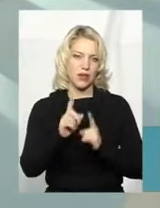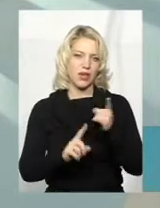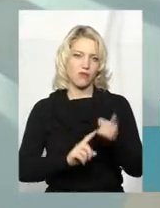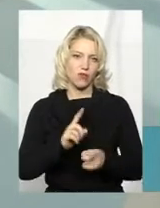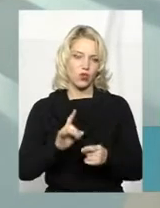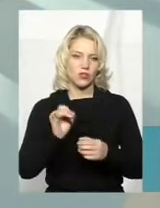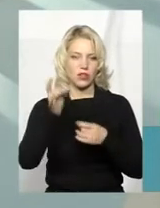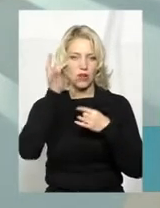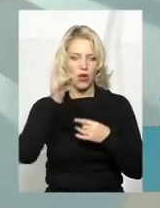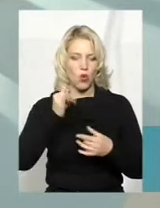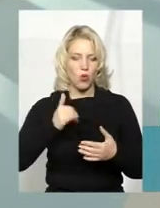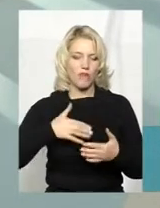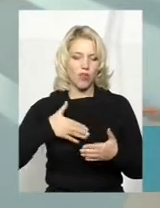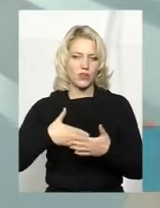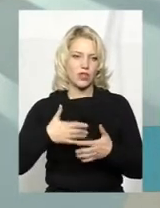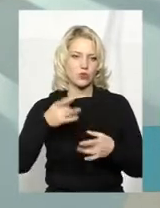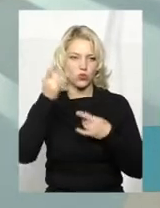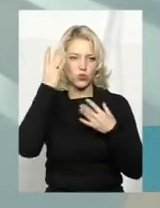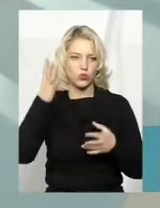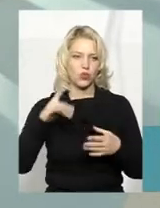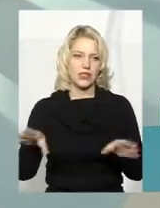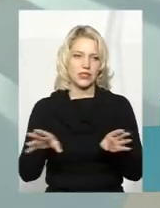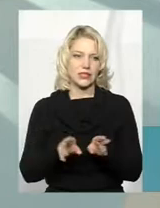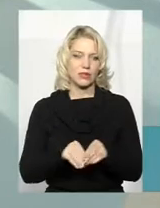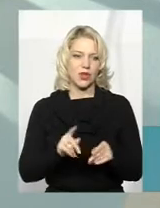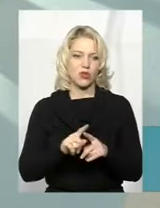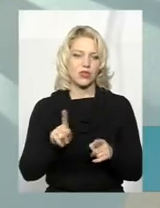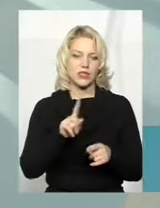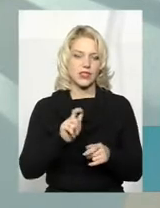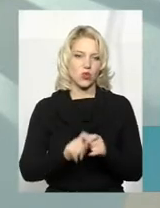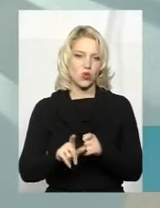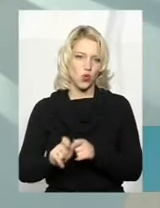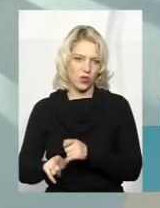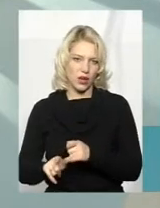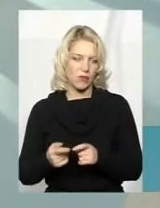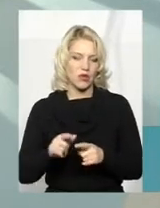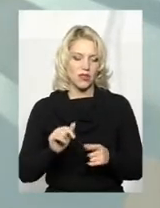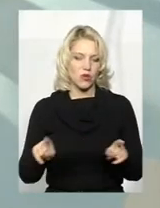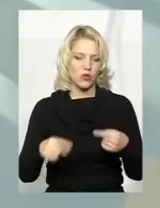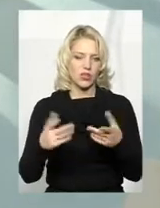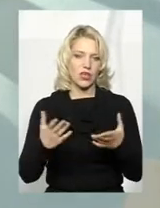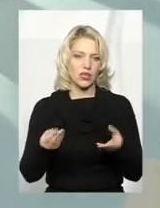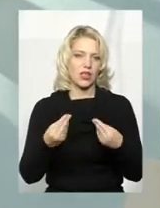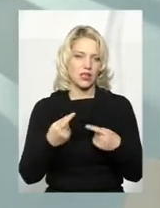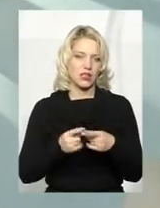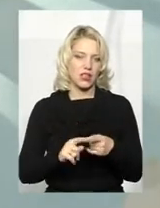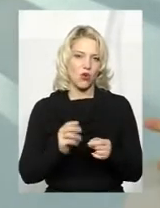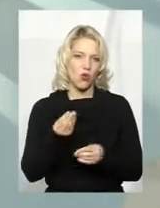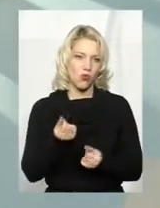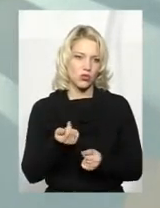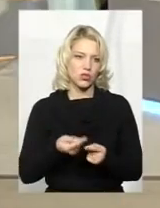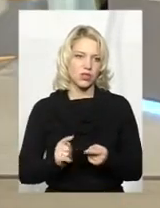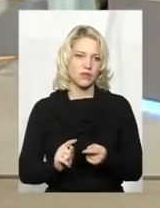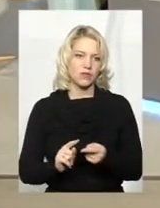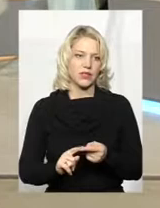волонтерську культуру і так далі. Ну і там спільно з донорами, спільно з організацією, яка дає на то кошти, це Національний